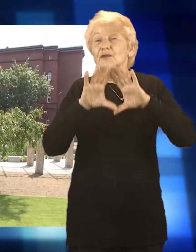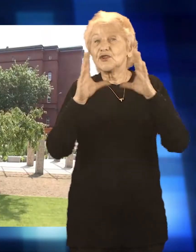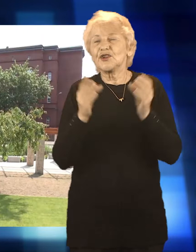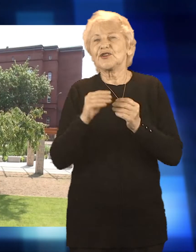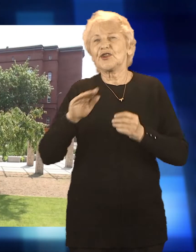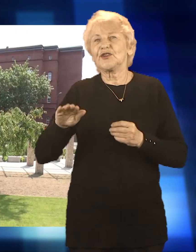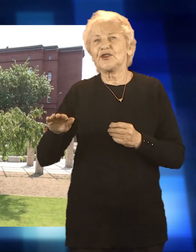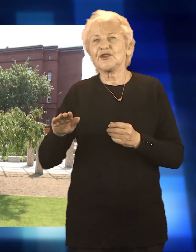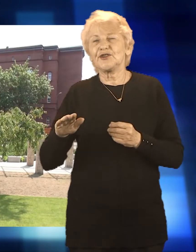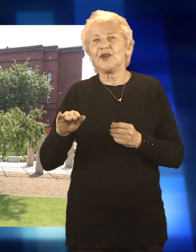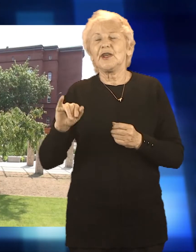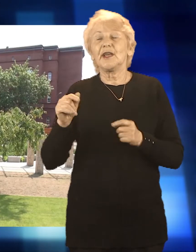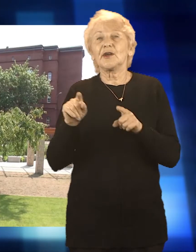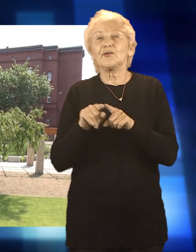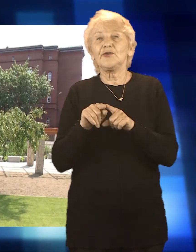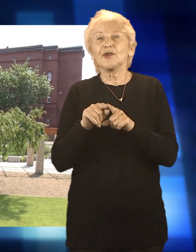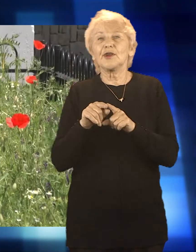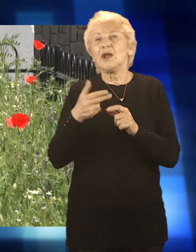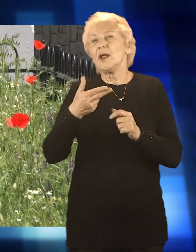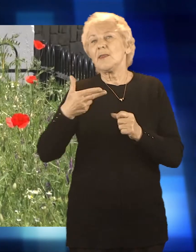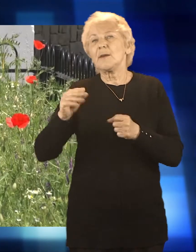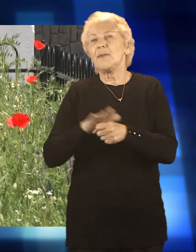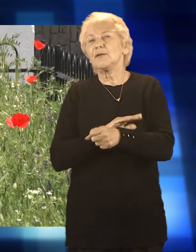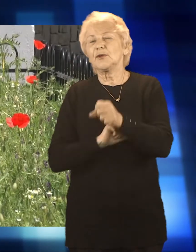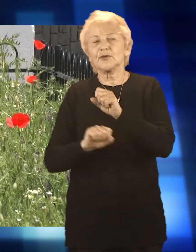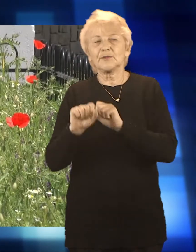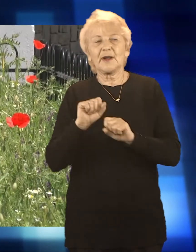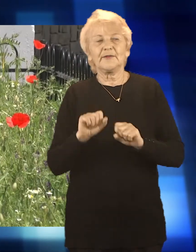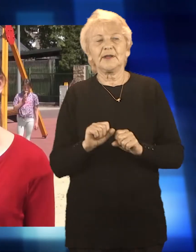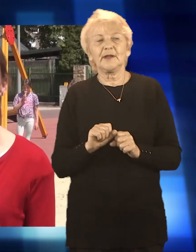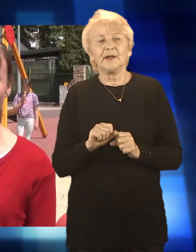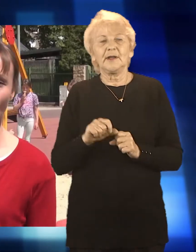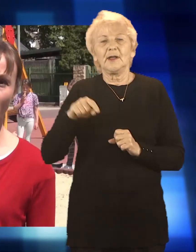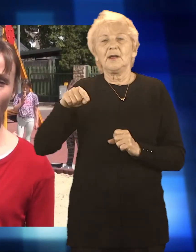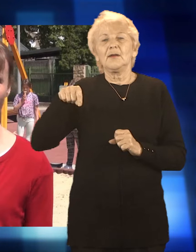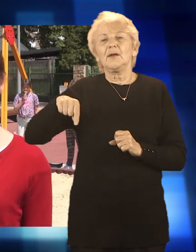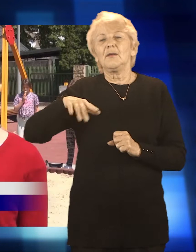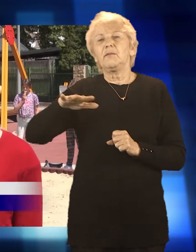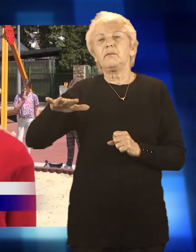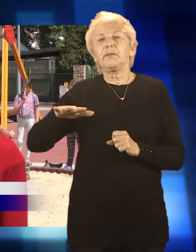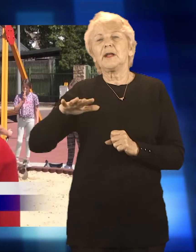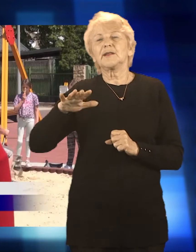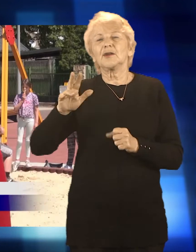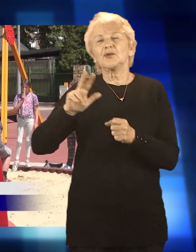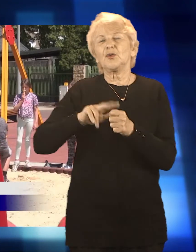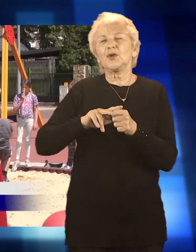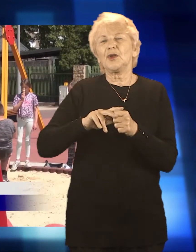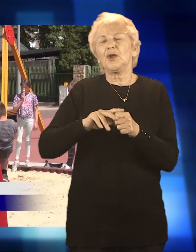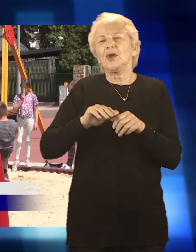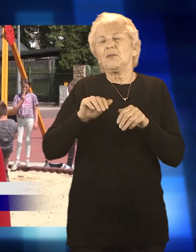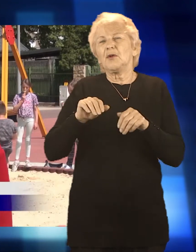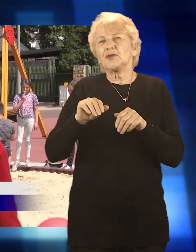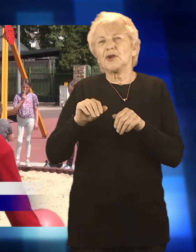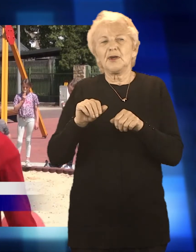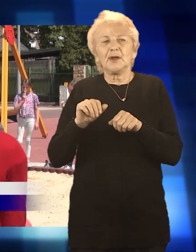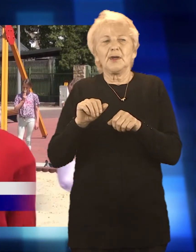przyświecała temu myśl o przestrzeni pełnej zieleni, tej mniej i bardziej zorganizowanej. Plac, który być może niektórym ludziom się wydawać, że